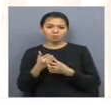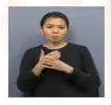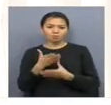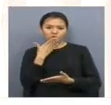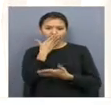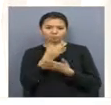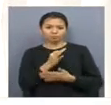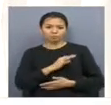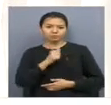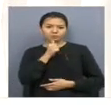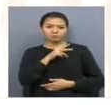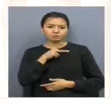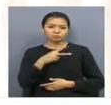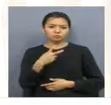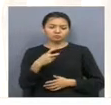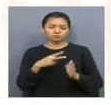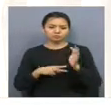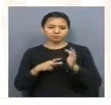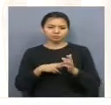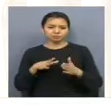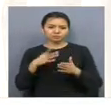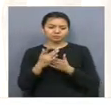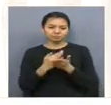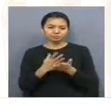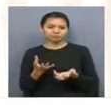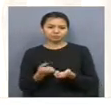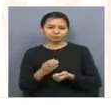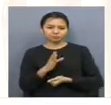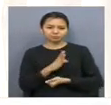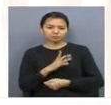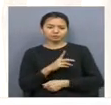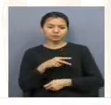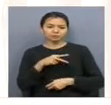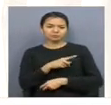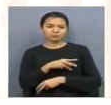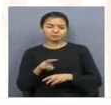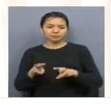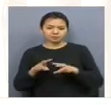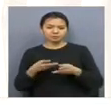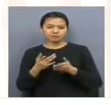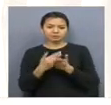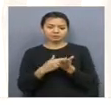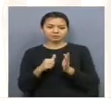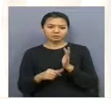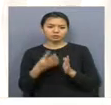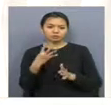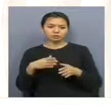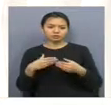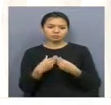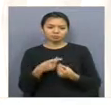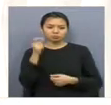табыстарын жасырған 274 отбасының тезімі шықты. Еңбек министерлігінің тезіміне тұстағы 64 отбасы